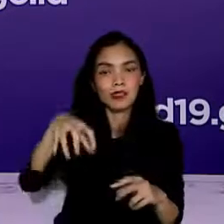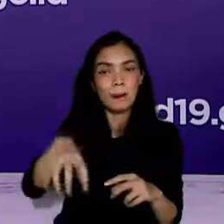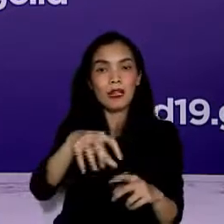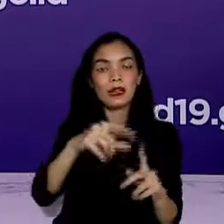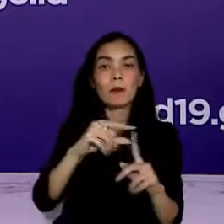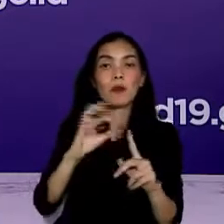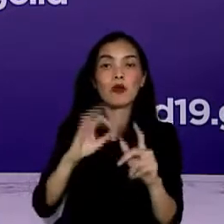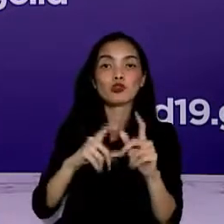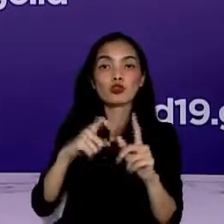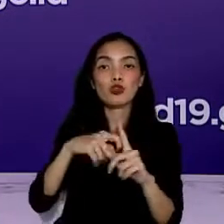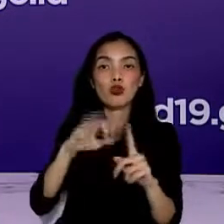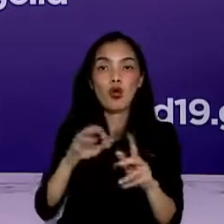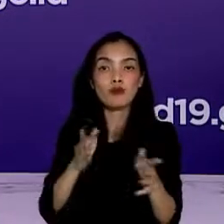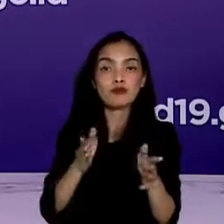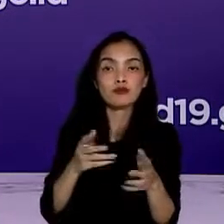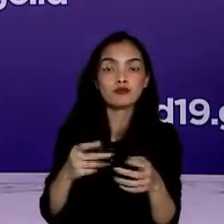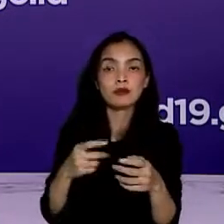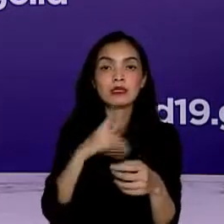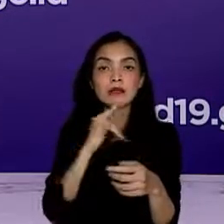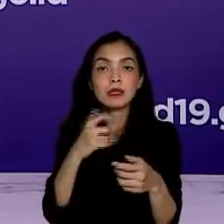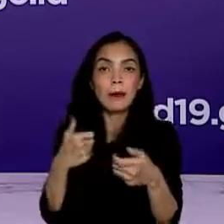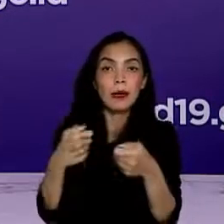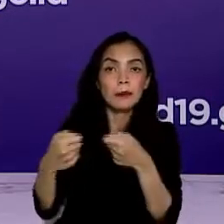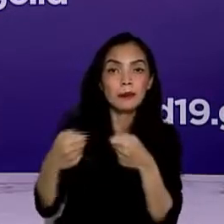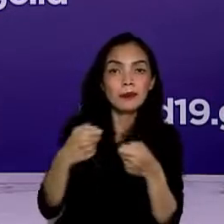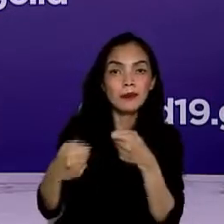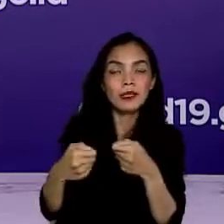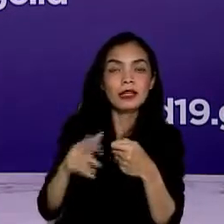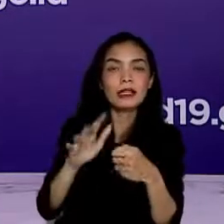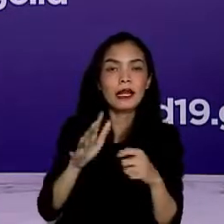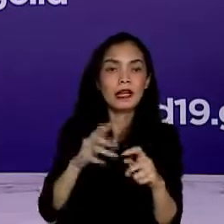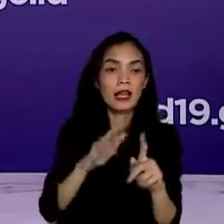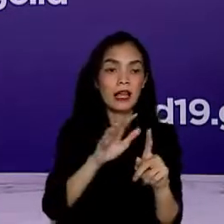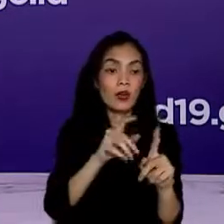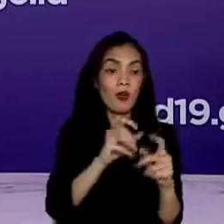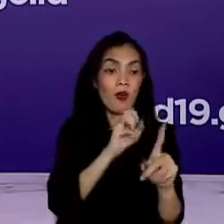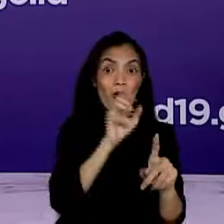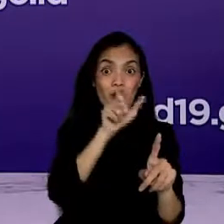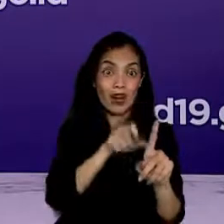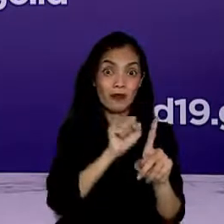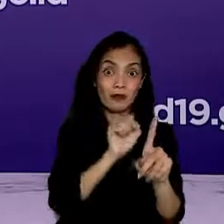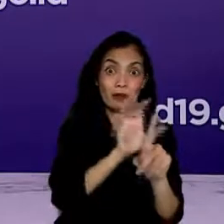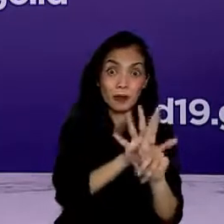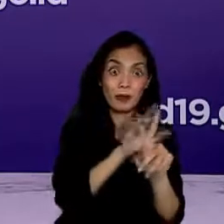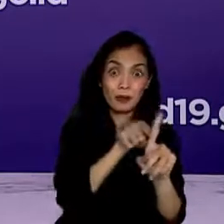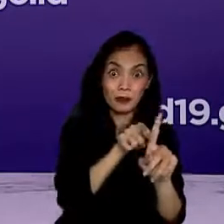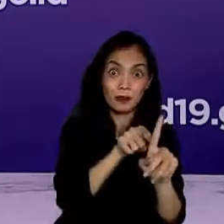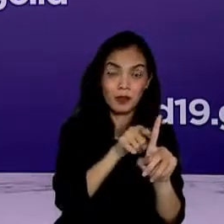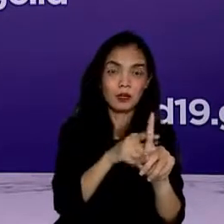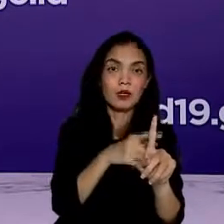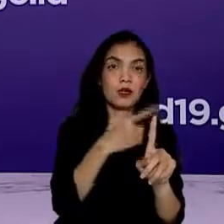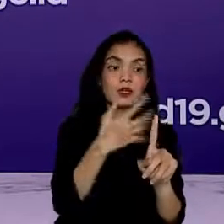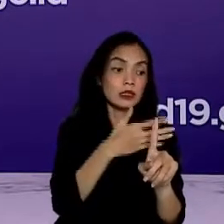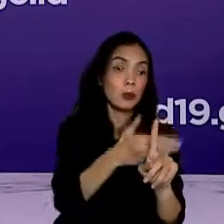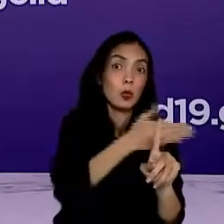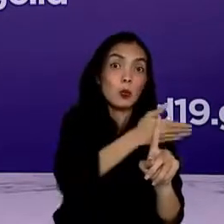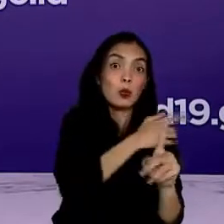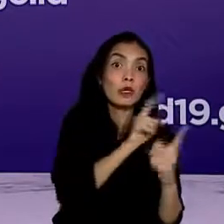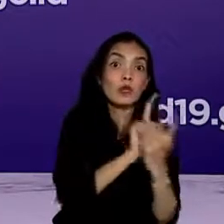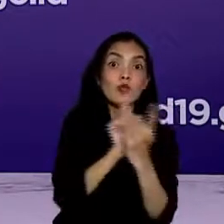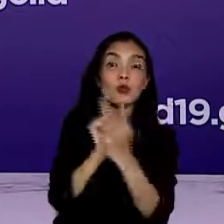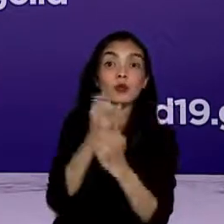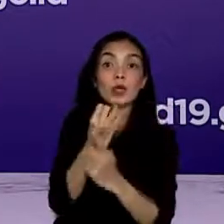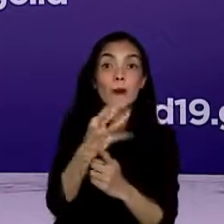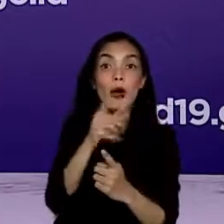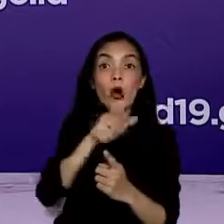untuk mencapai target tracing sebanyak minimal 15 kontak per satu kasus konfirmasi. Terima kasih.